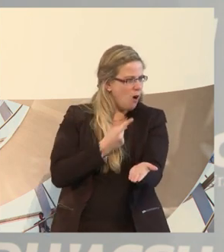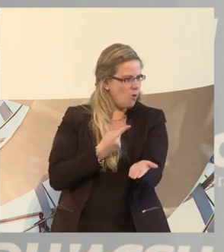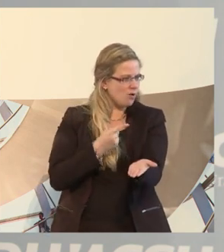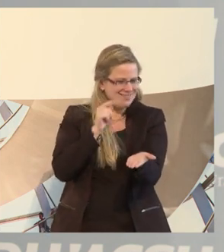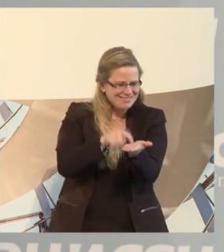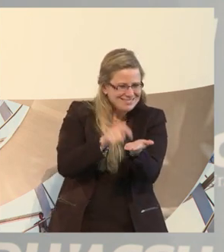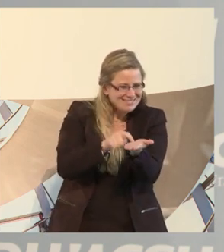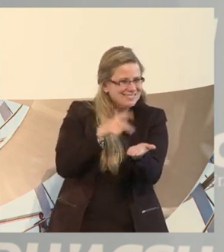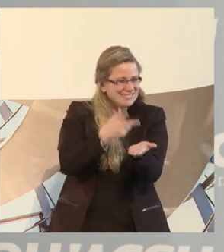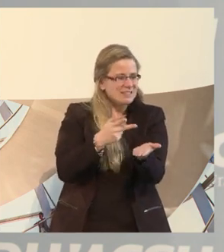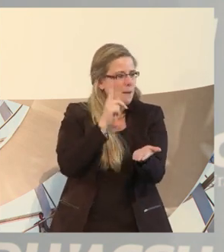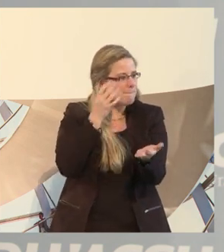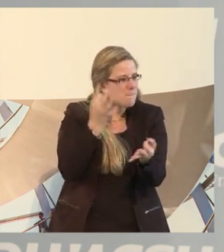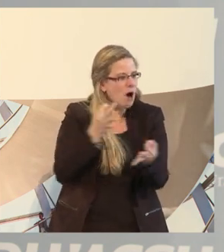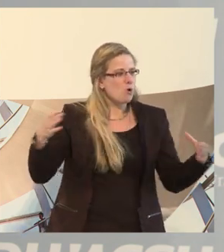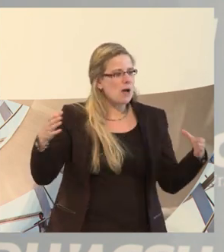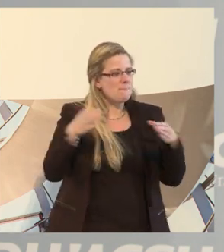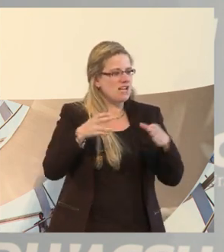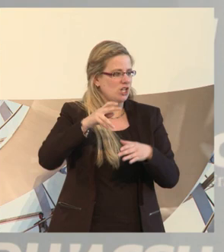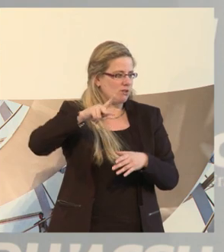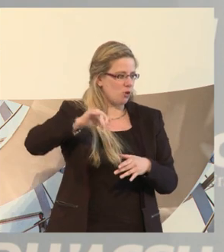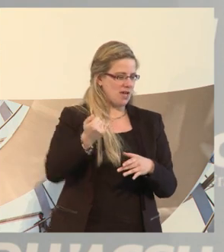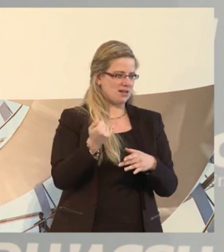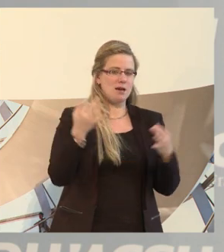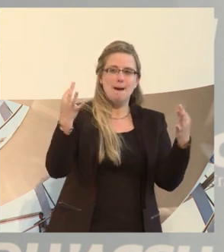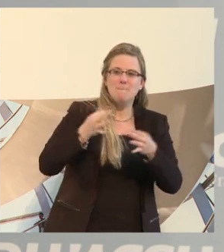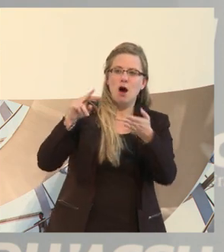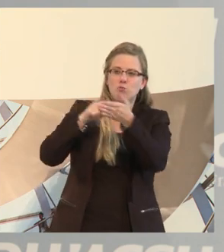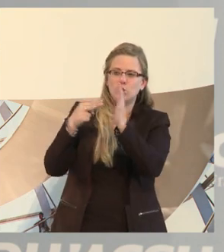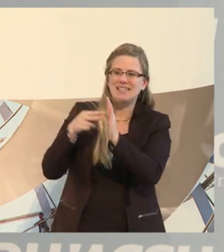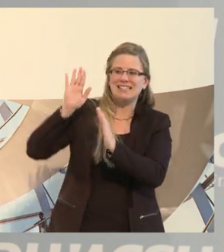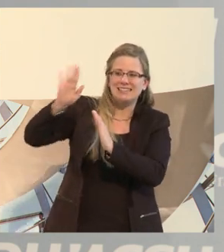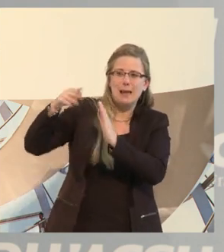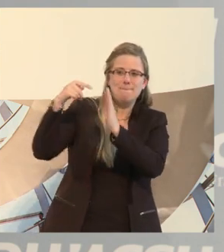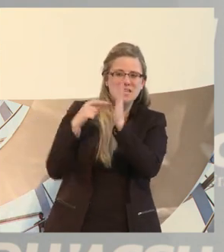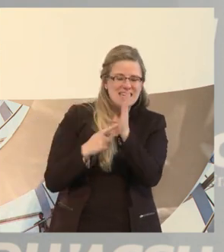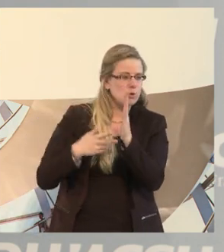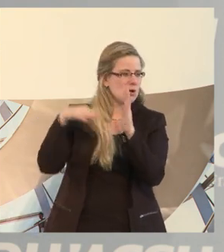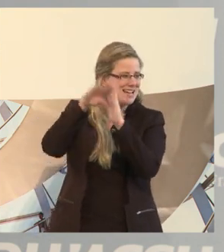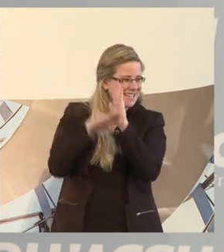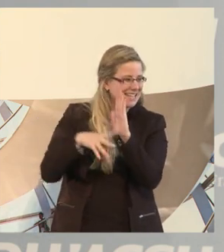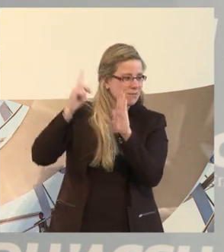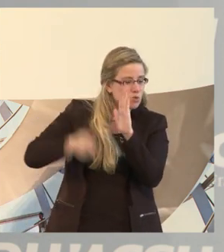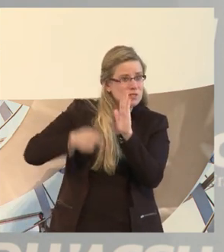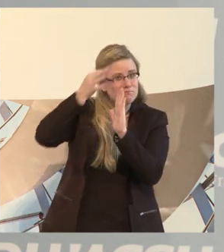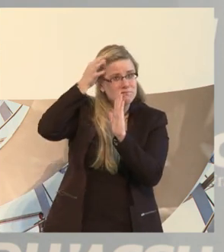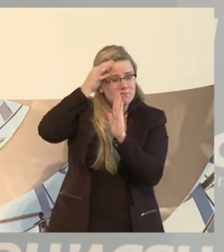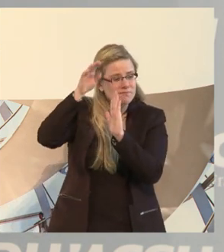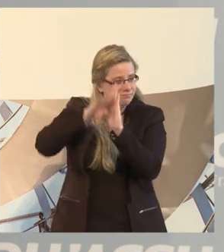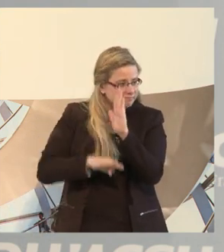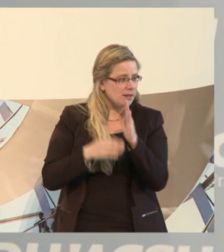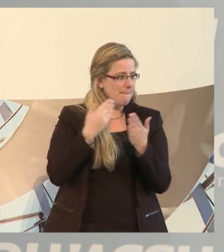großes Gemeinschaftsprojekt bevor. Es braucht die Politik, die dafür die Rahmenbedingungen schafft, dass der Wechsel von einer Werkstätte ins